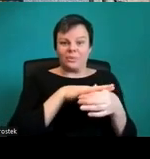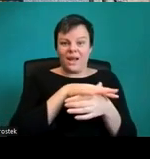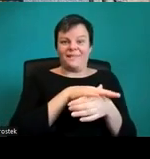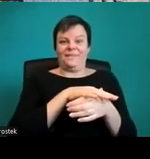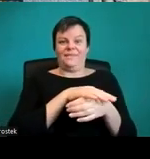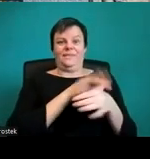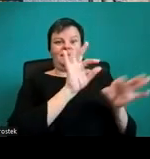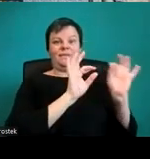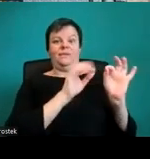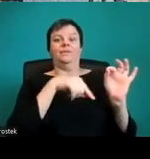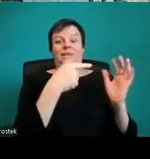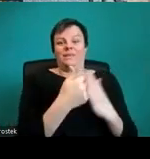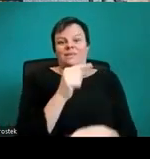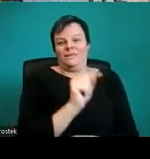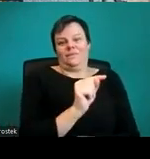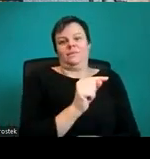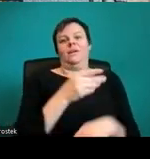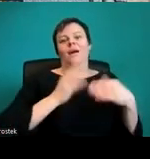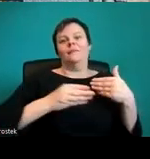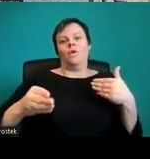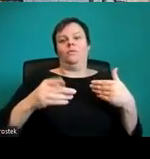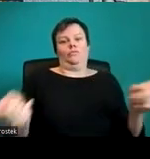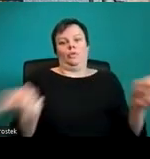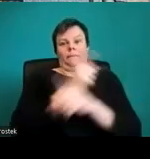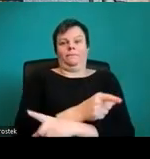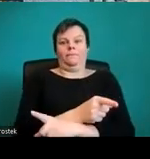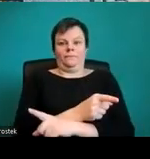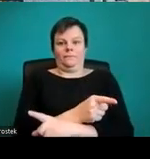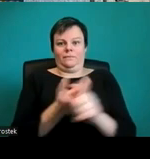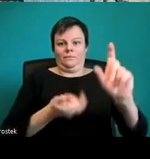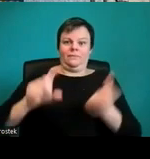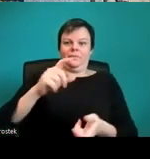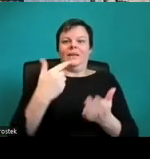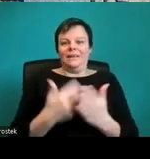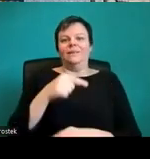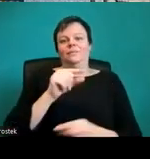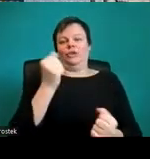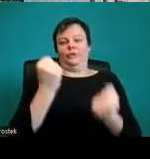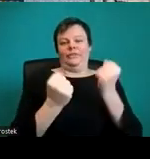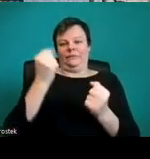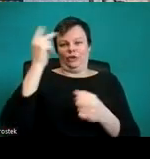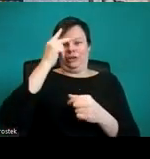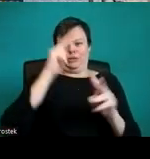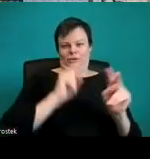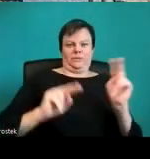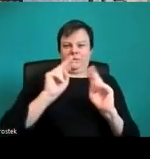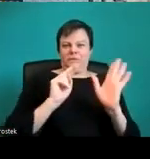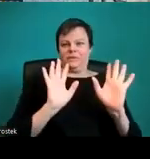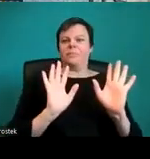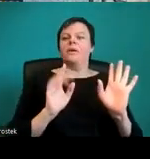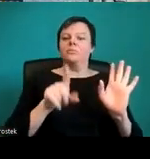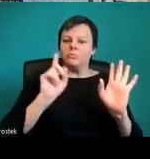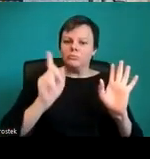anfangen mit dem Titel und sich nach oben arbeiten. Und hier ist die Reihenfolge deswegen umgedreht,